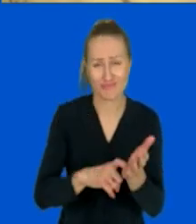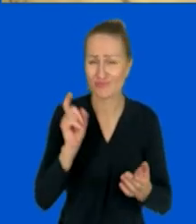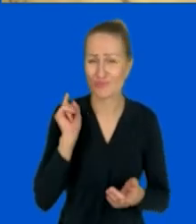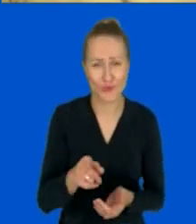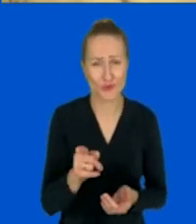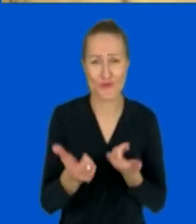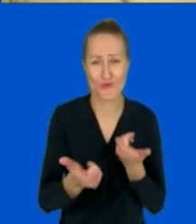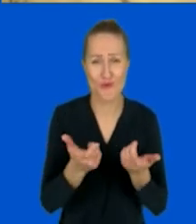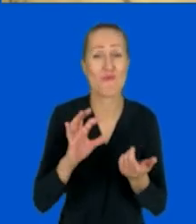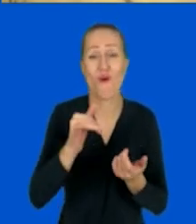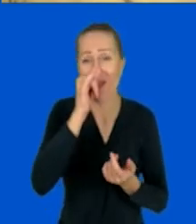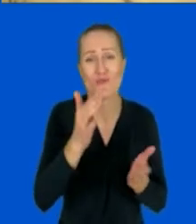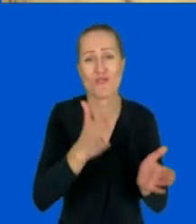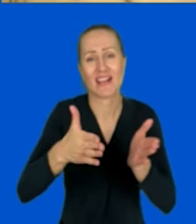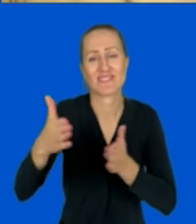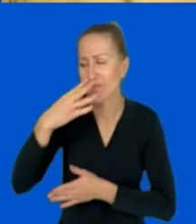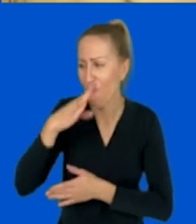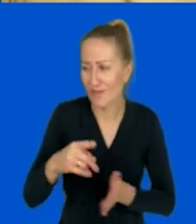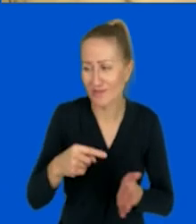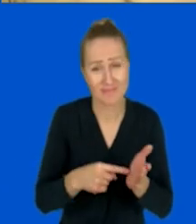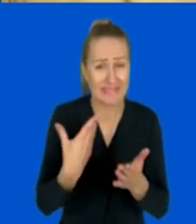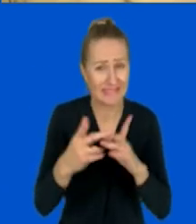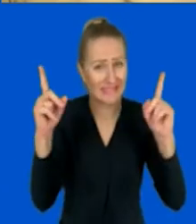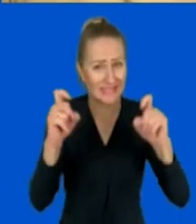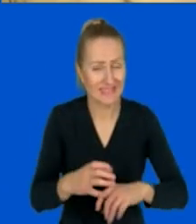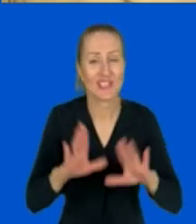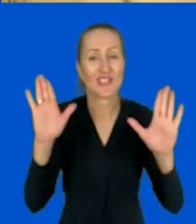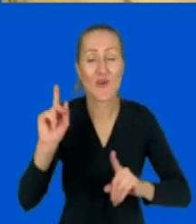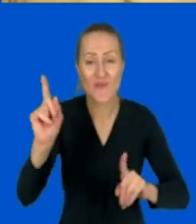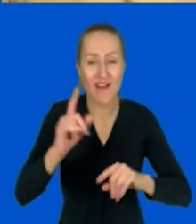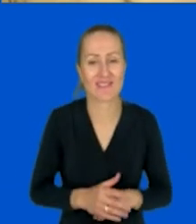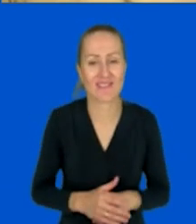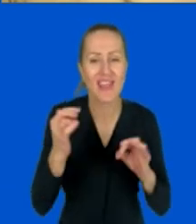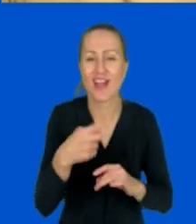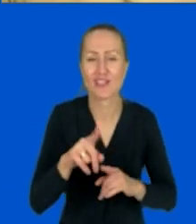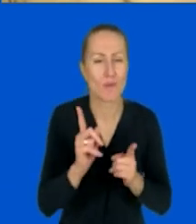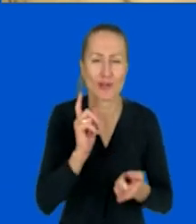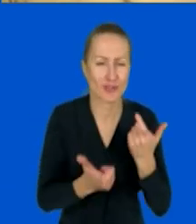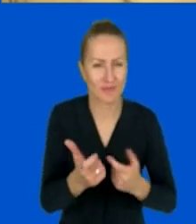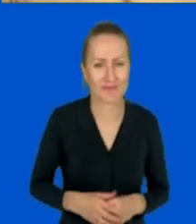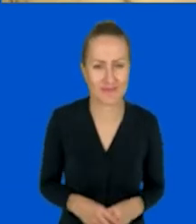w stanie wam pokazać następnej. Więc słuchajcie, zaczynamy. Uwaga, trzy, cztery. Teraz grajcie bardzo szybko.